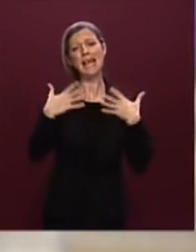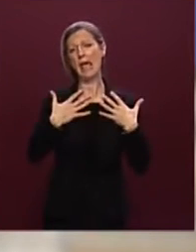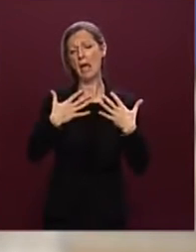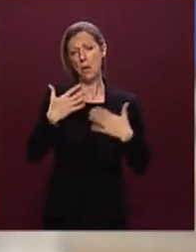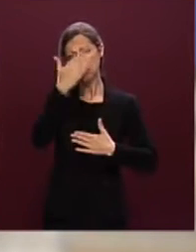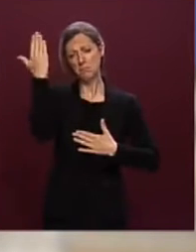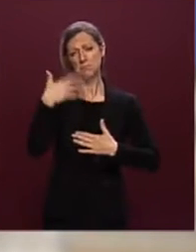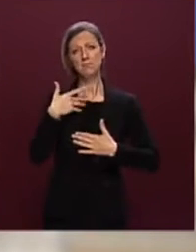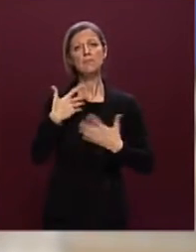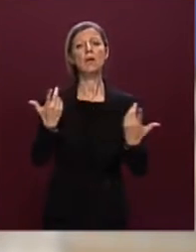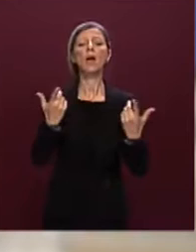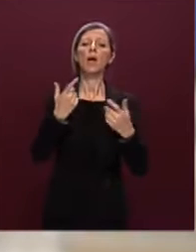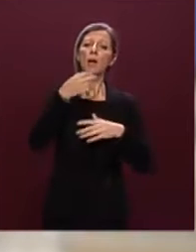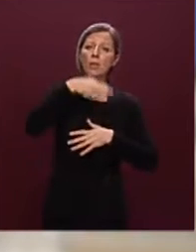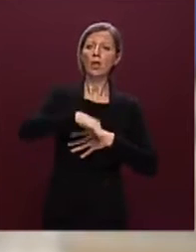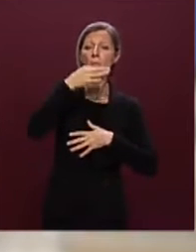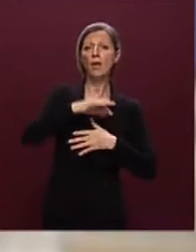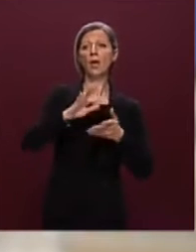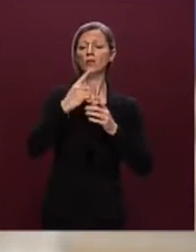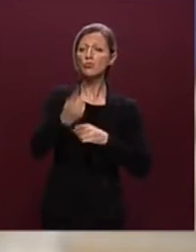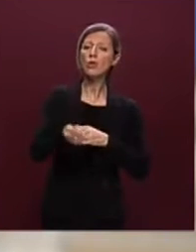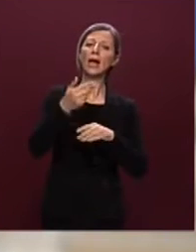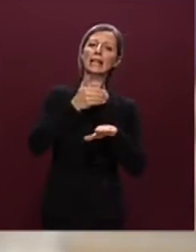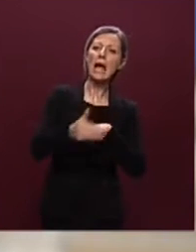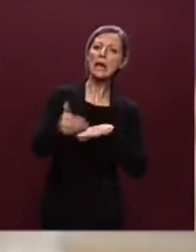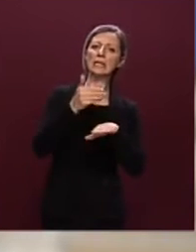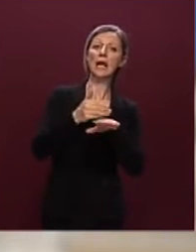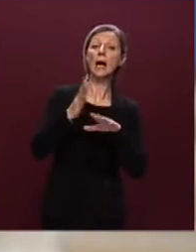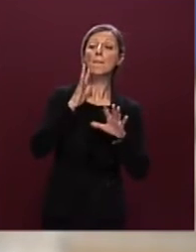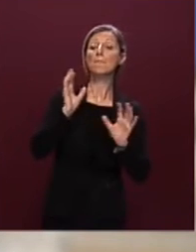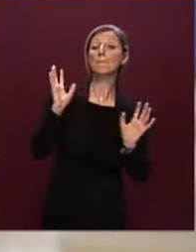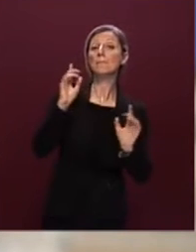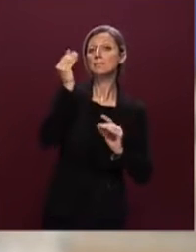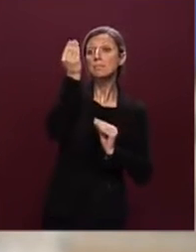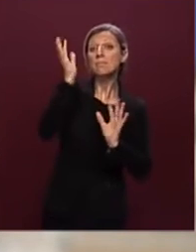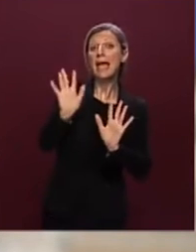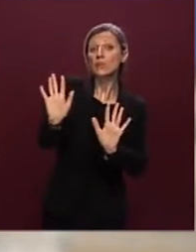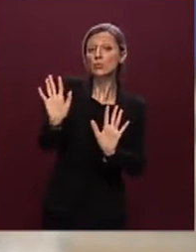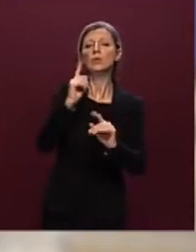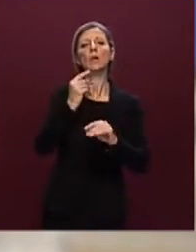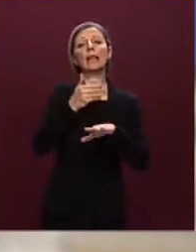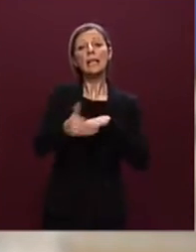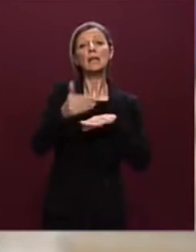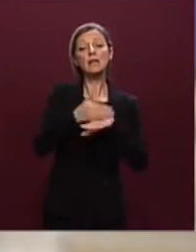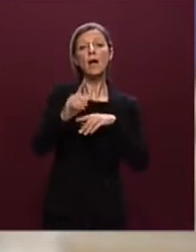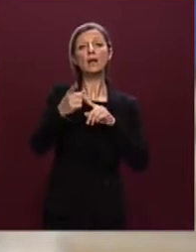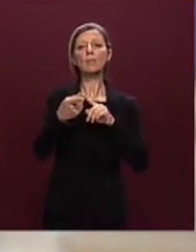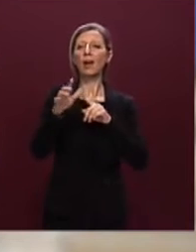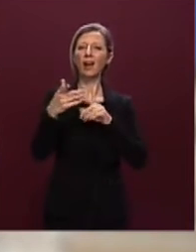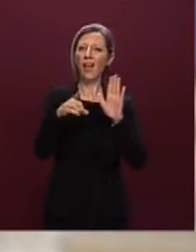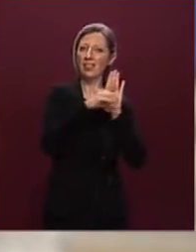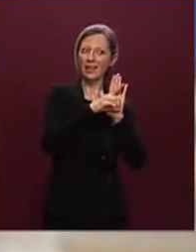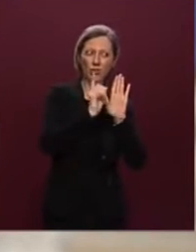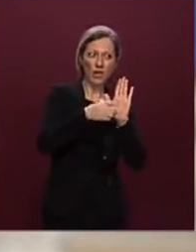si continua a far riferimento ai ritardi presunti che sarebbero stati determinati dall'approvazione di questo decreto.